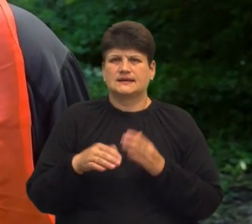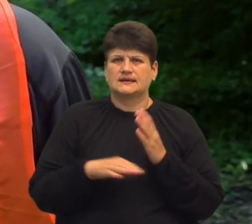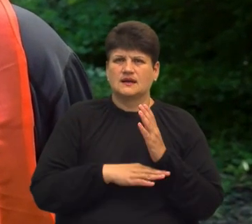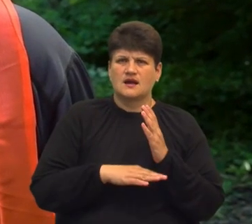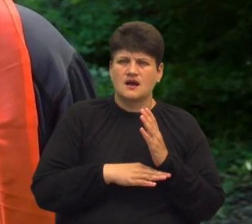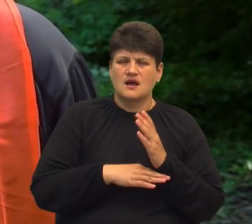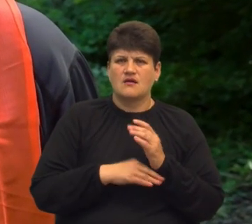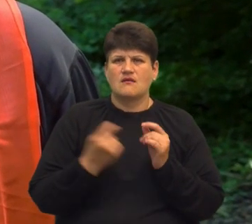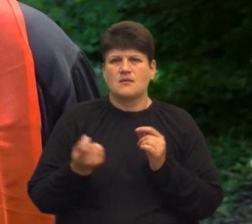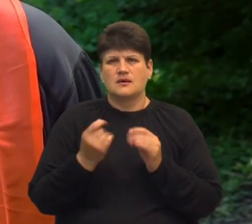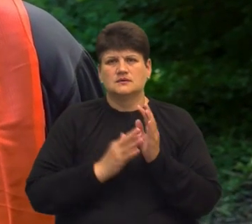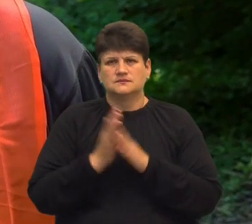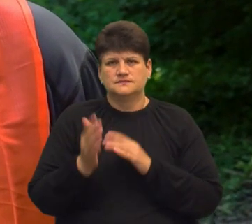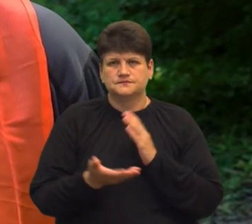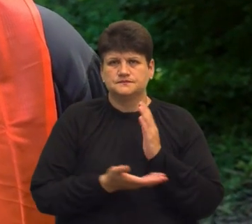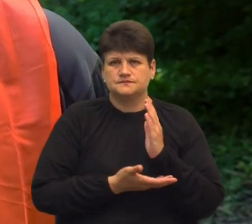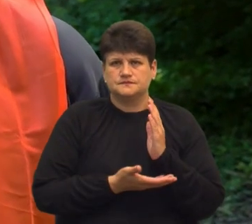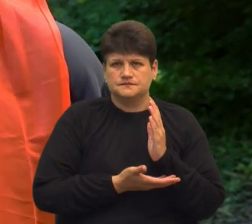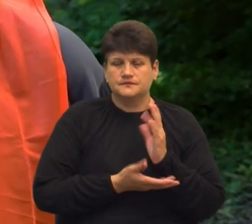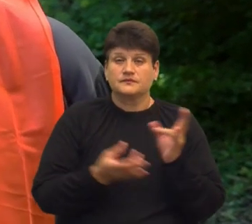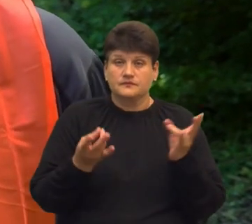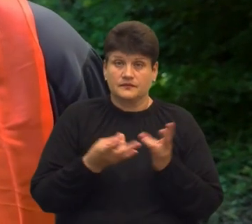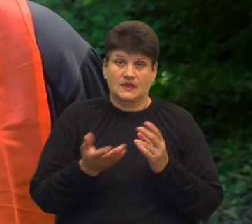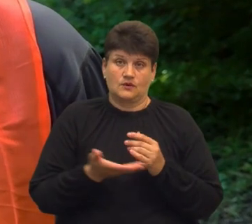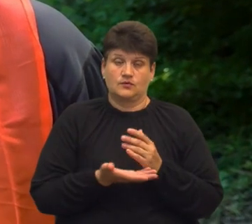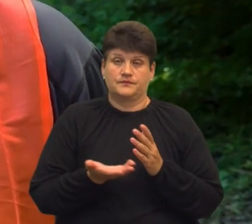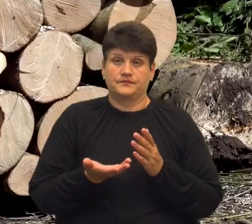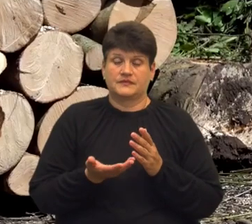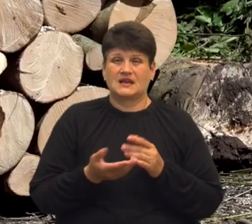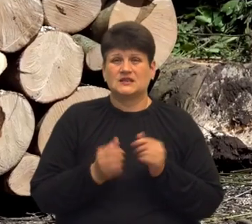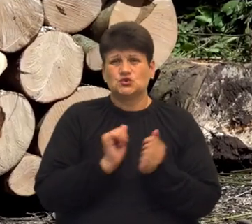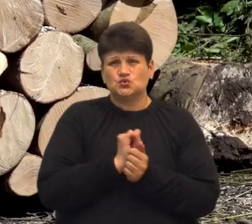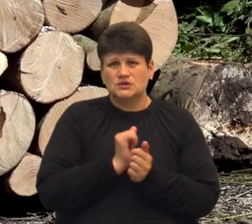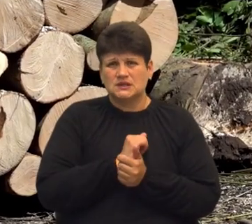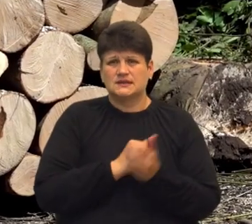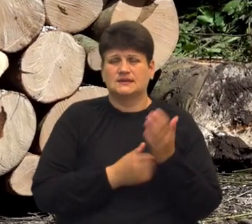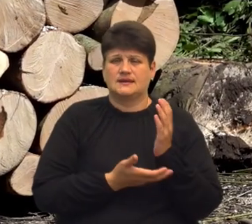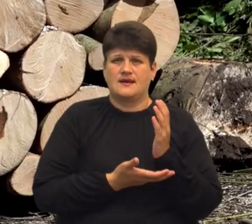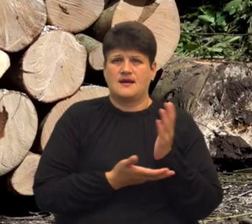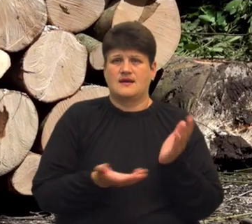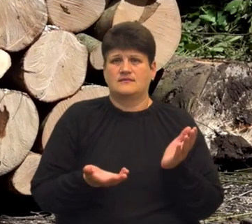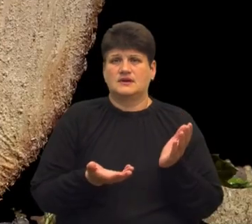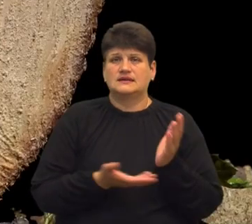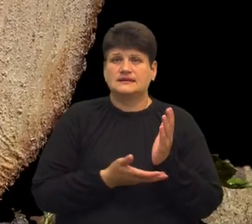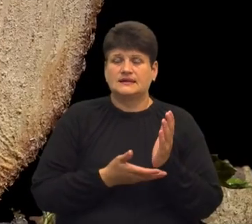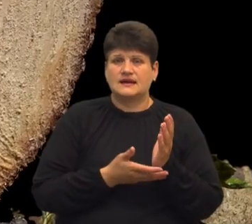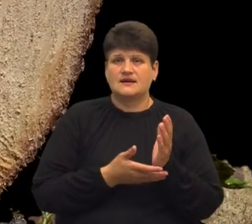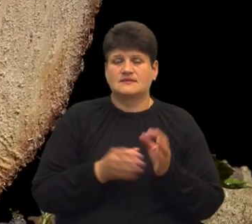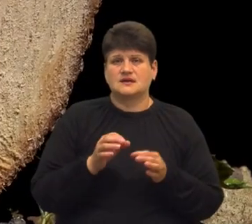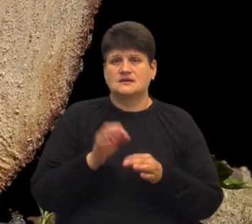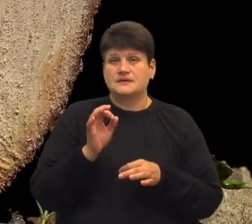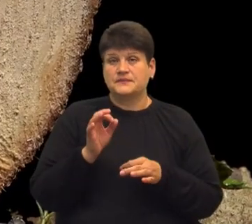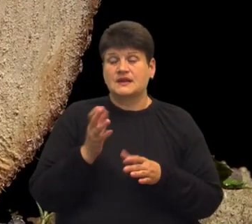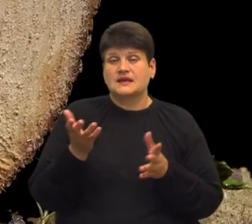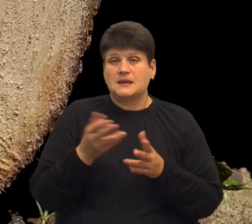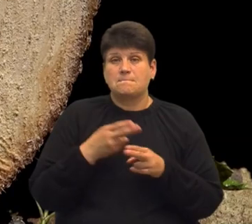які полягають рубці. Тобто гнилі дерева, сухостоєні дерева, дерева фаутні, які